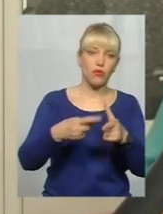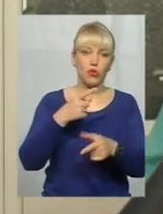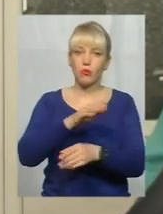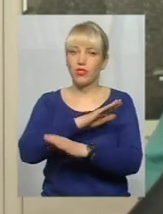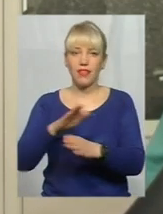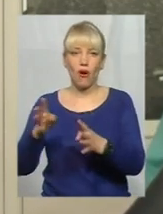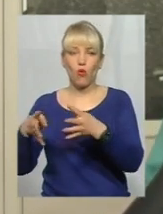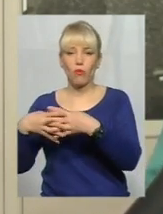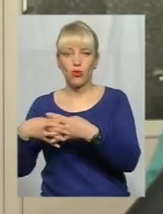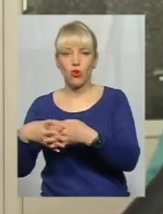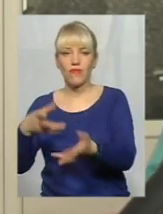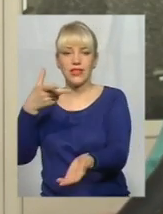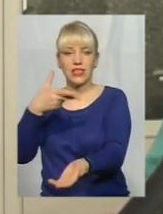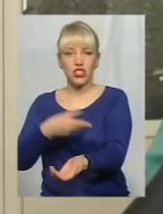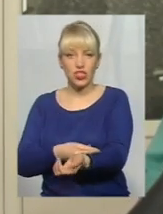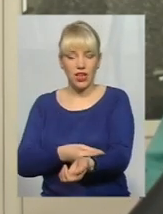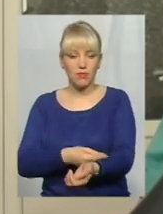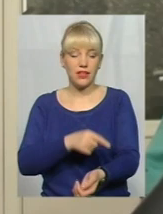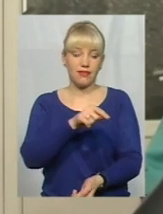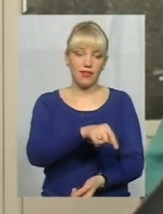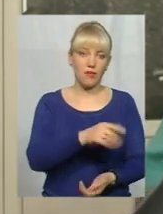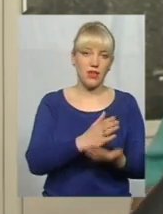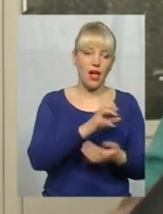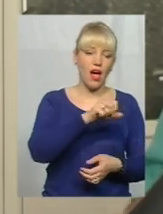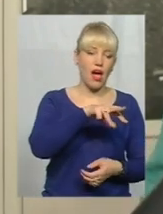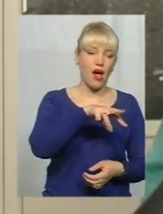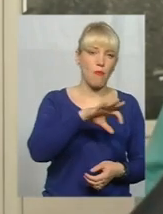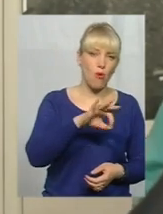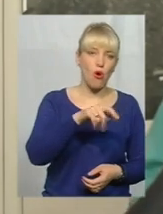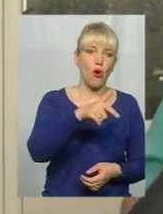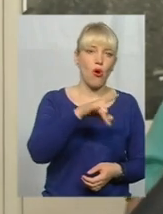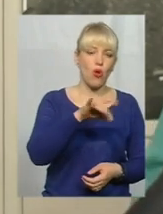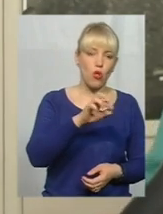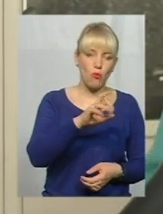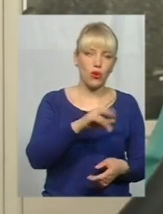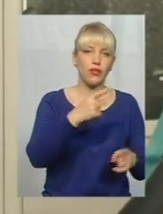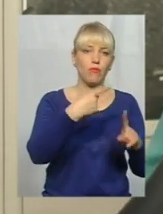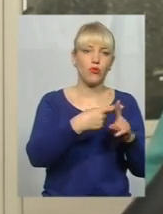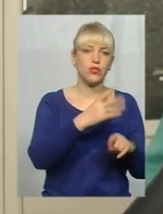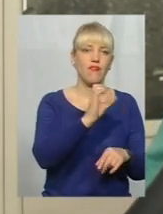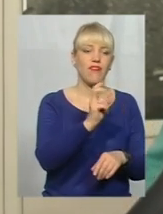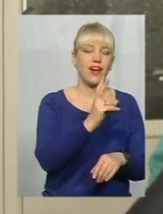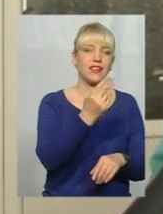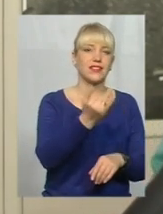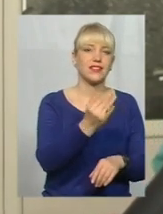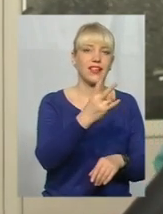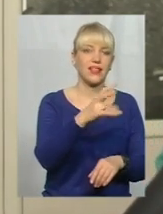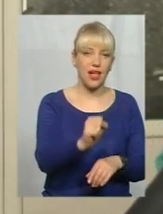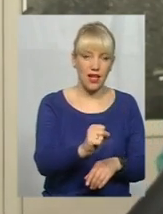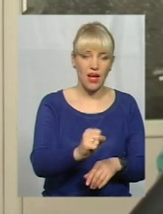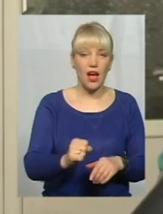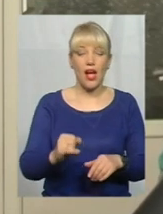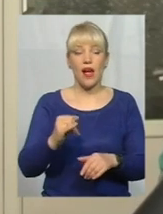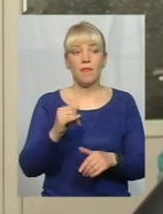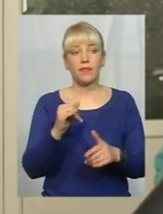комбіноване щеплення становиться гамаглобулін і плюс вакцина. Тобто арабіпур, чикокав, індіраб. Або